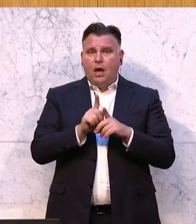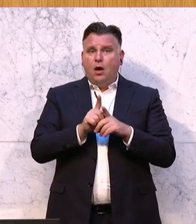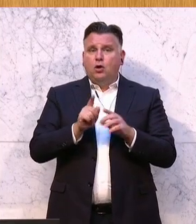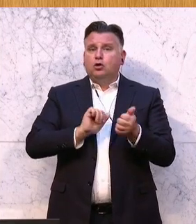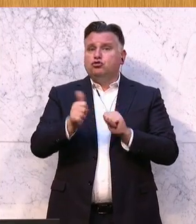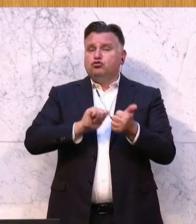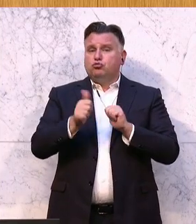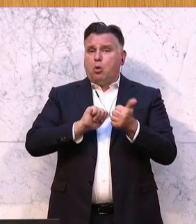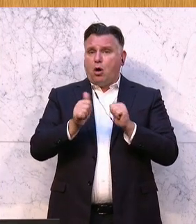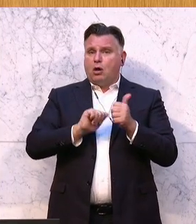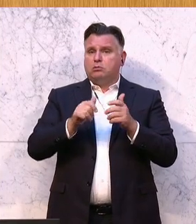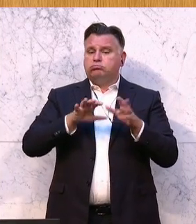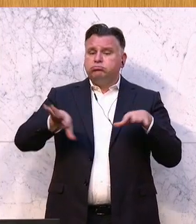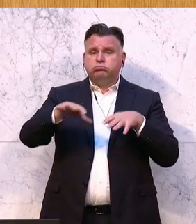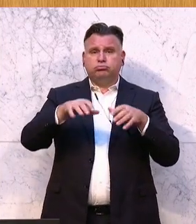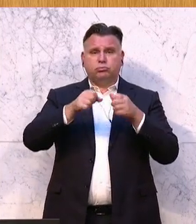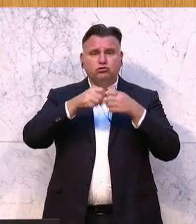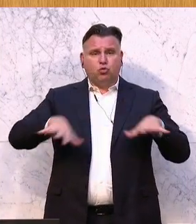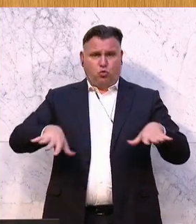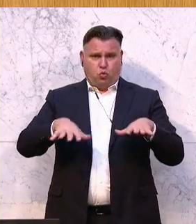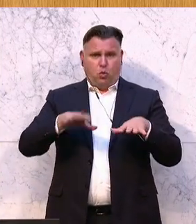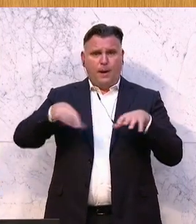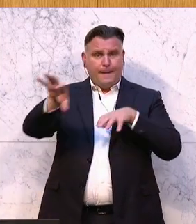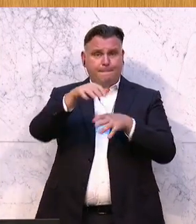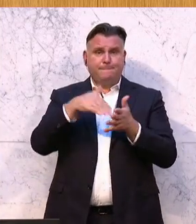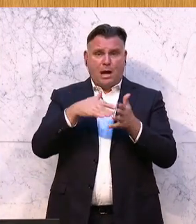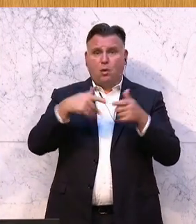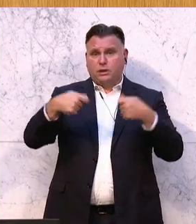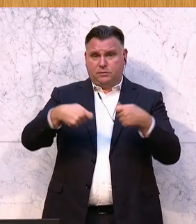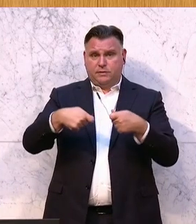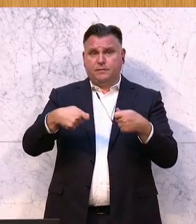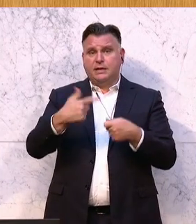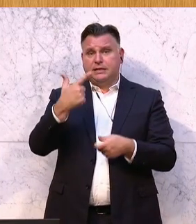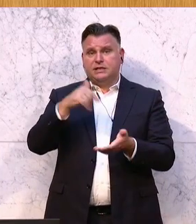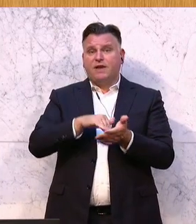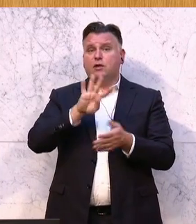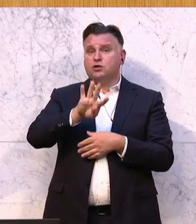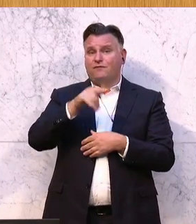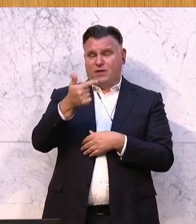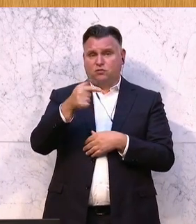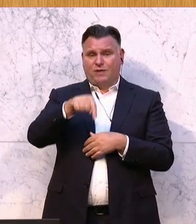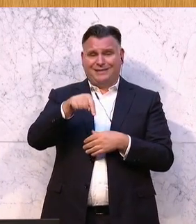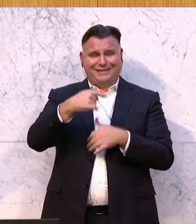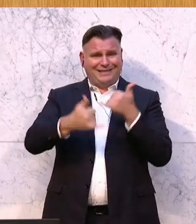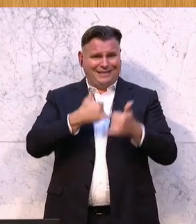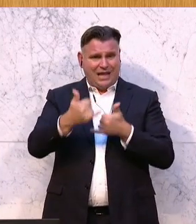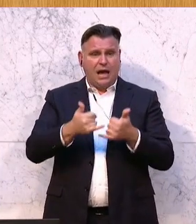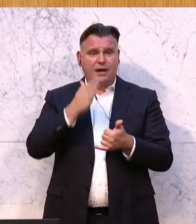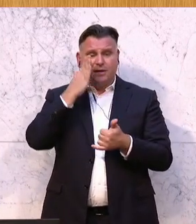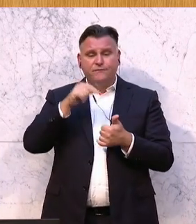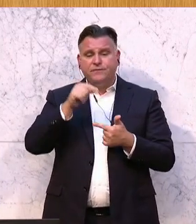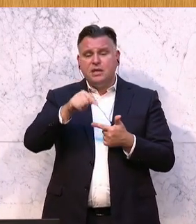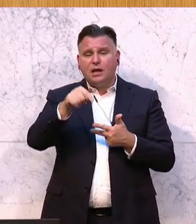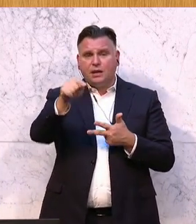die Sportinfrastruktur, die wir tätigen, sind besonders wichtig, vor allem für das Jahr 2024, wo so wichtige Ereignisse